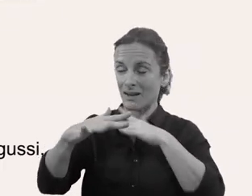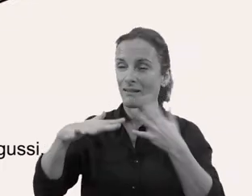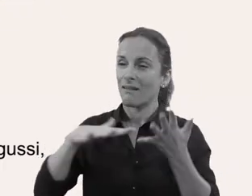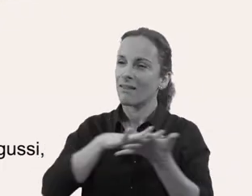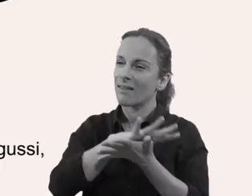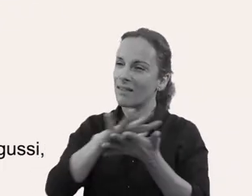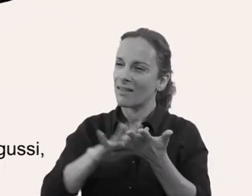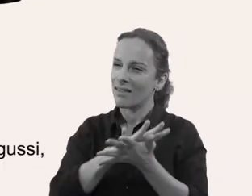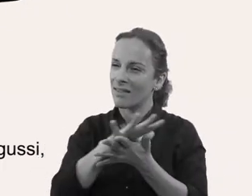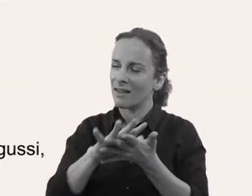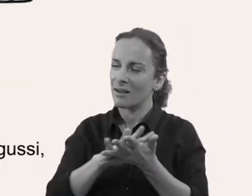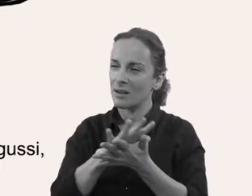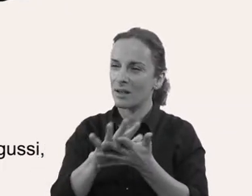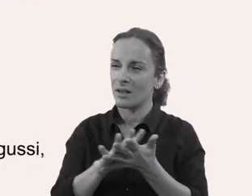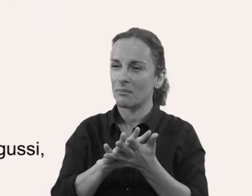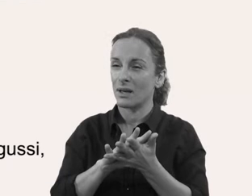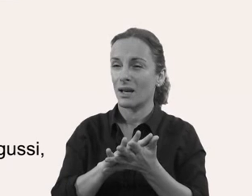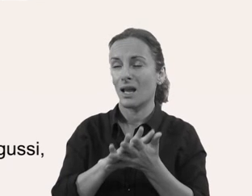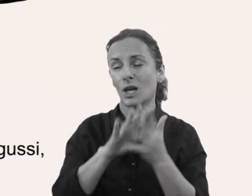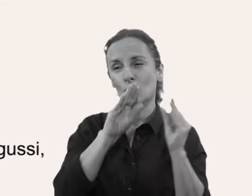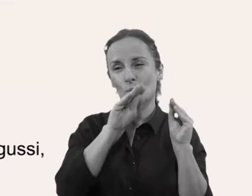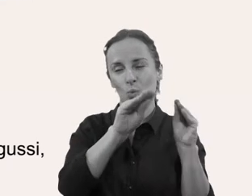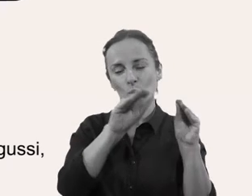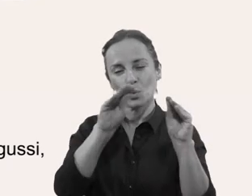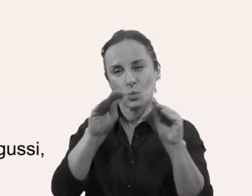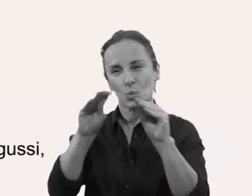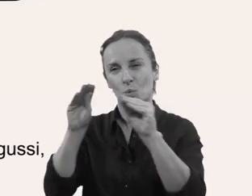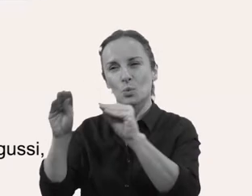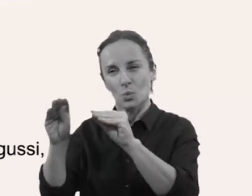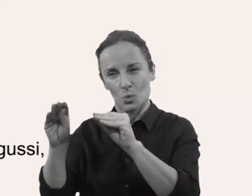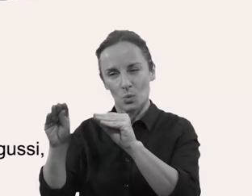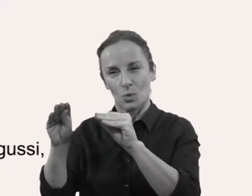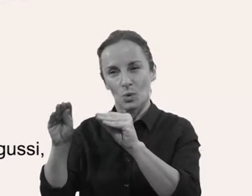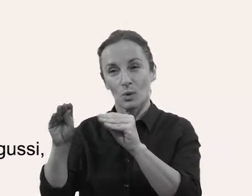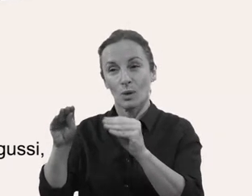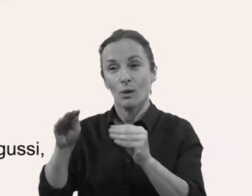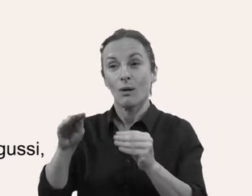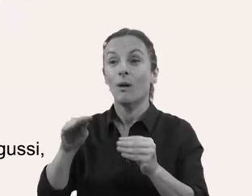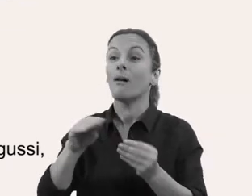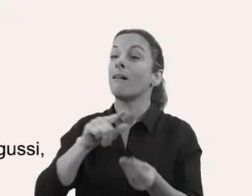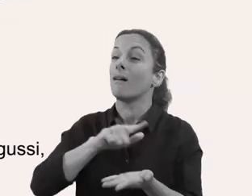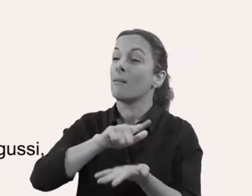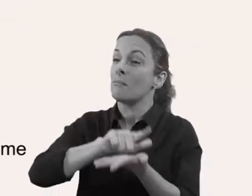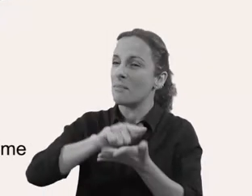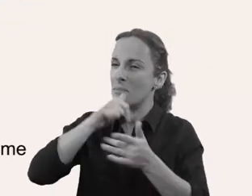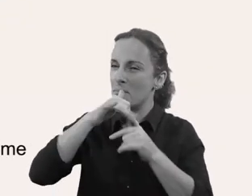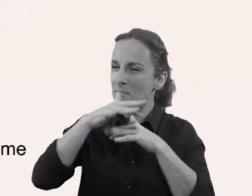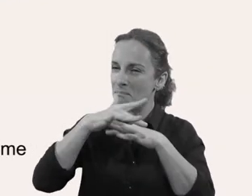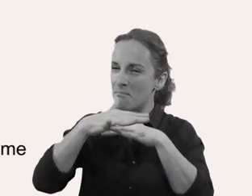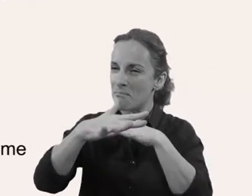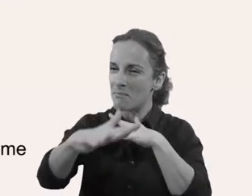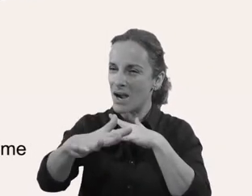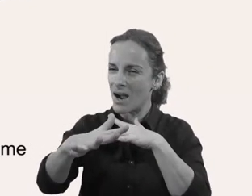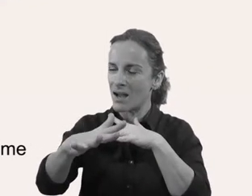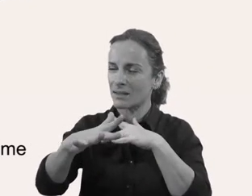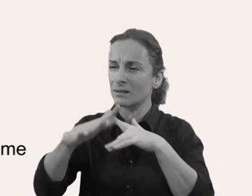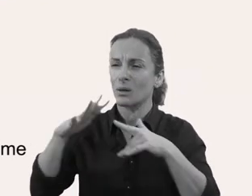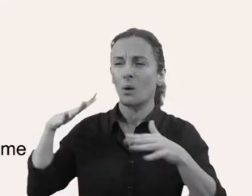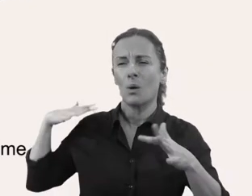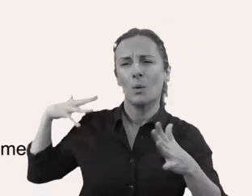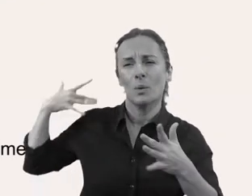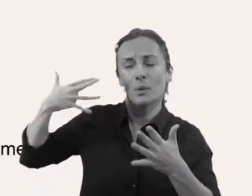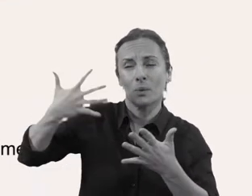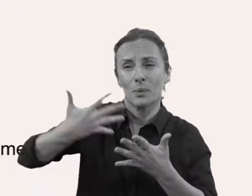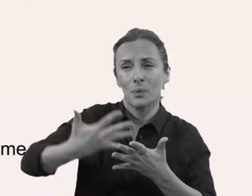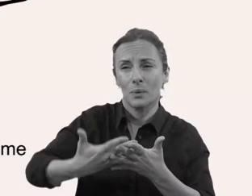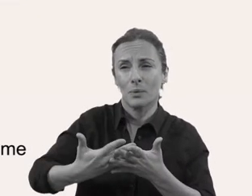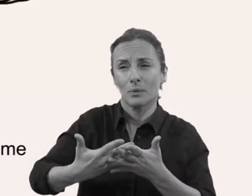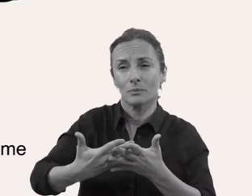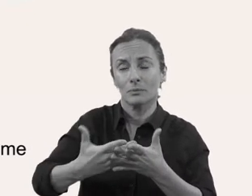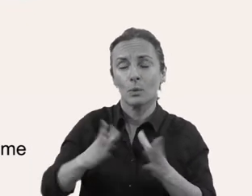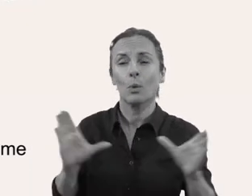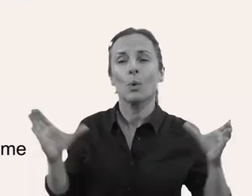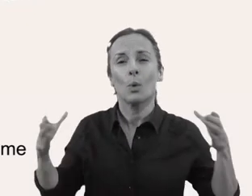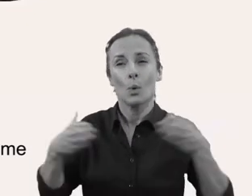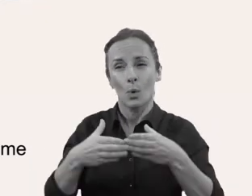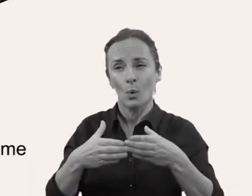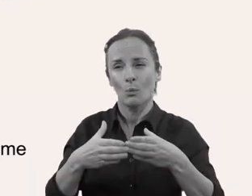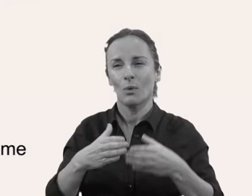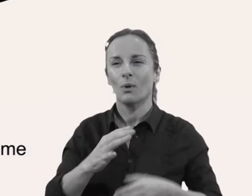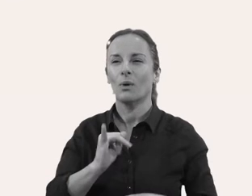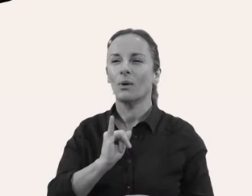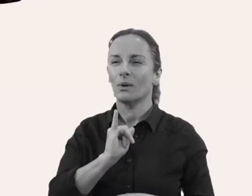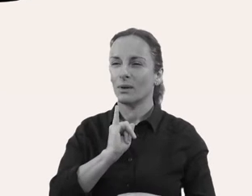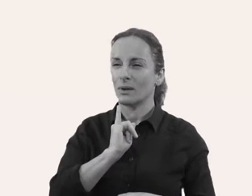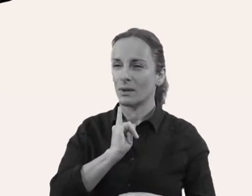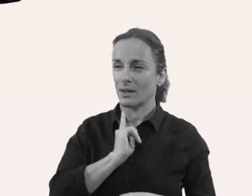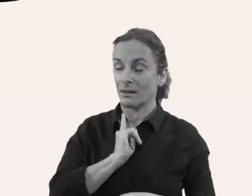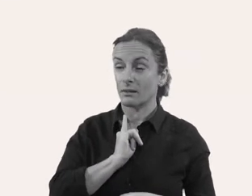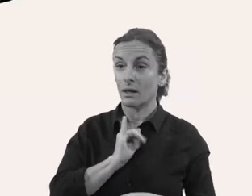pasteca, xebec, guci, bot, ormeig, cap... Som part del diccionari de la mà i d'una manera de ser